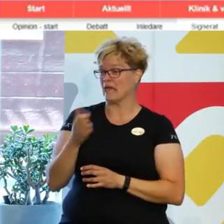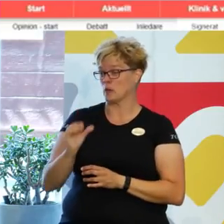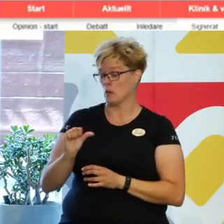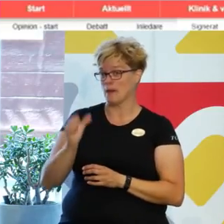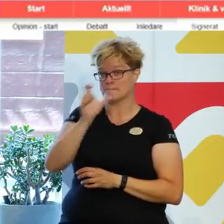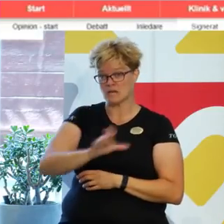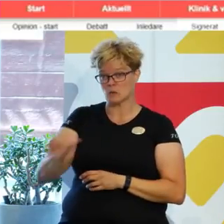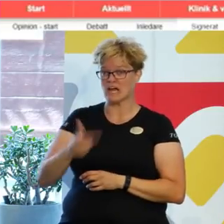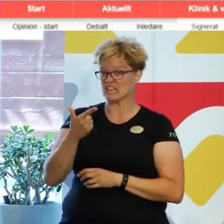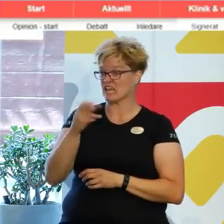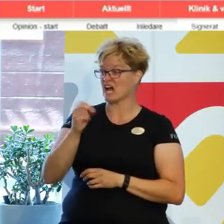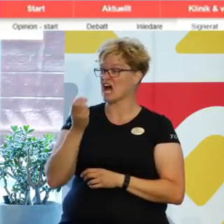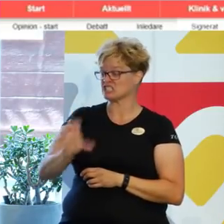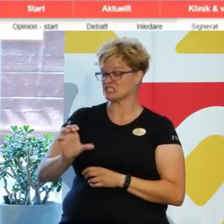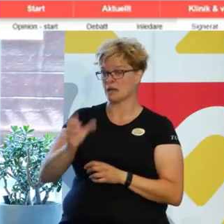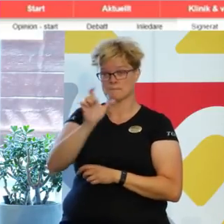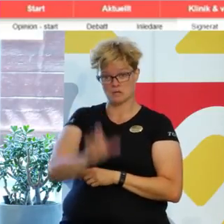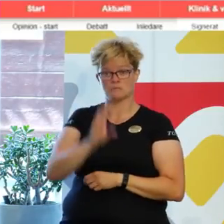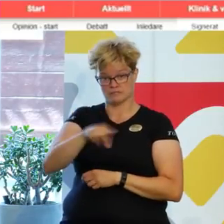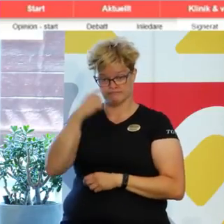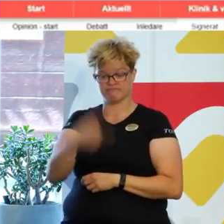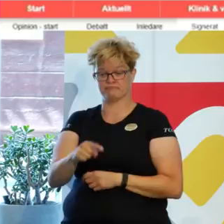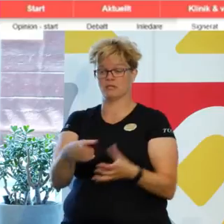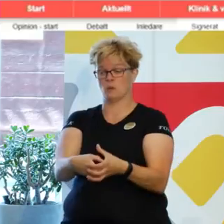framförallt transpersoner, är en utsatt grupp.